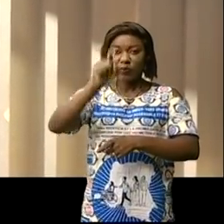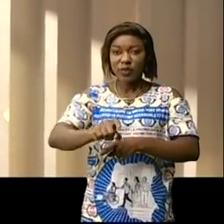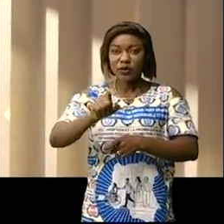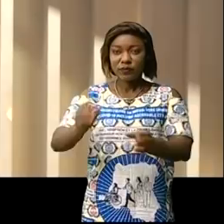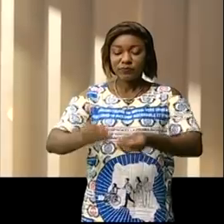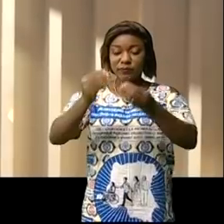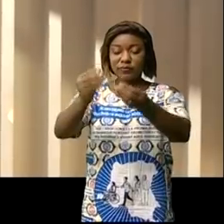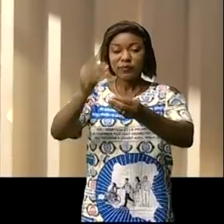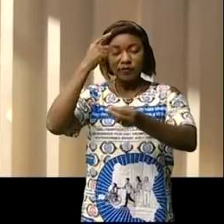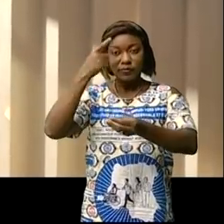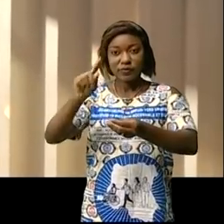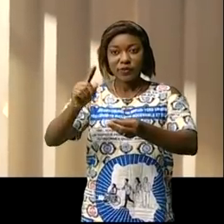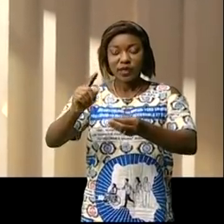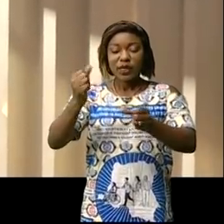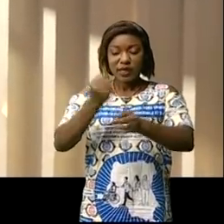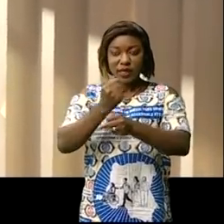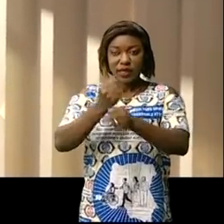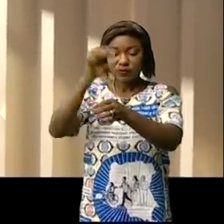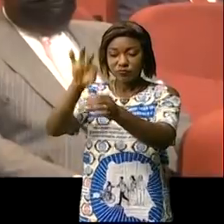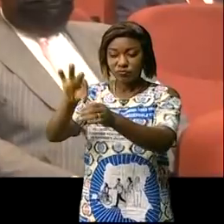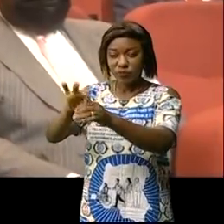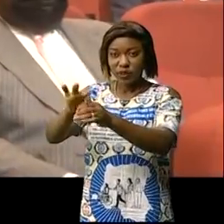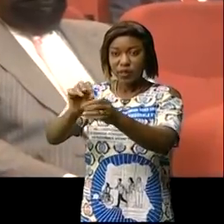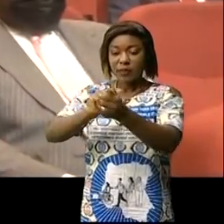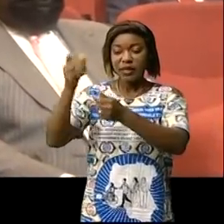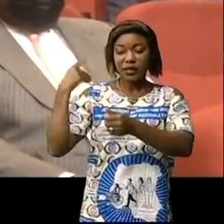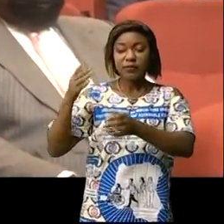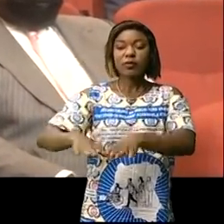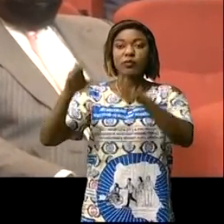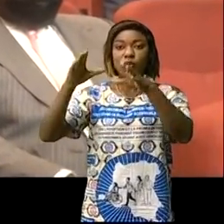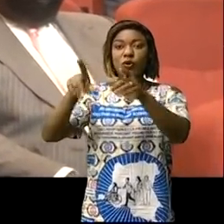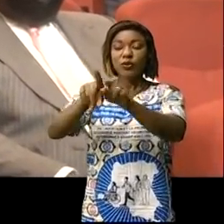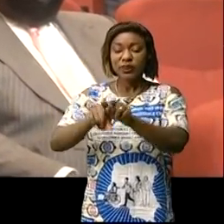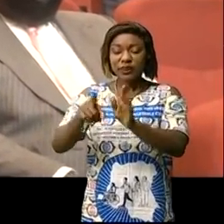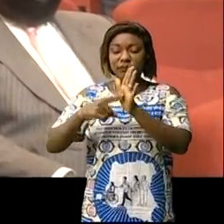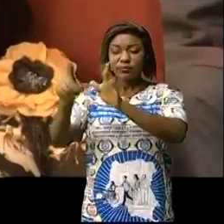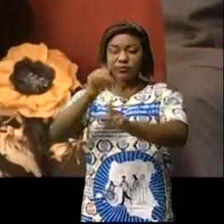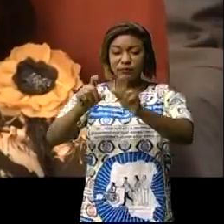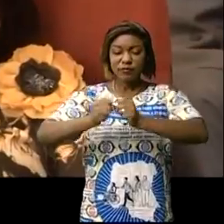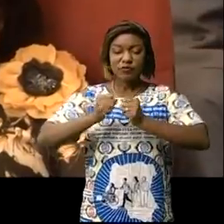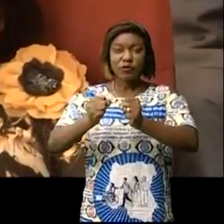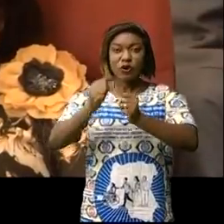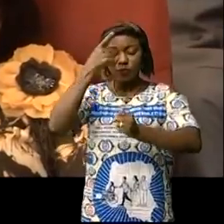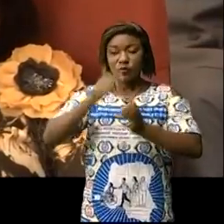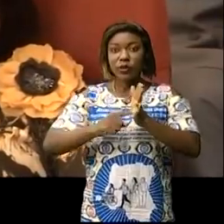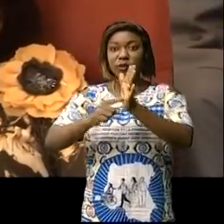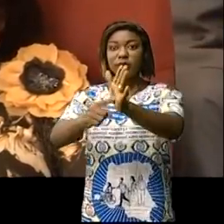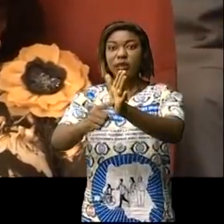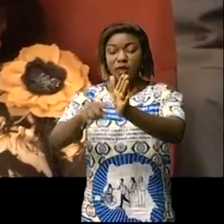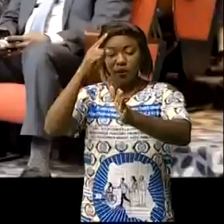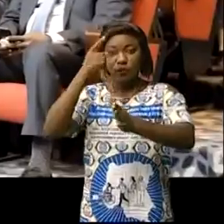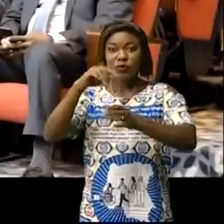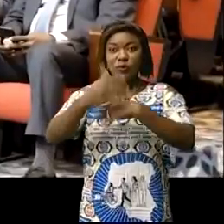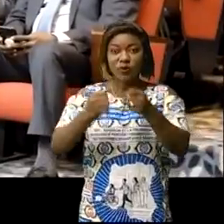investi par une très large majorité des élus du peuple, signal fort du peuple congolais à travers ses représentants, pour